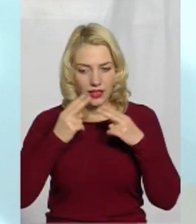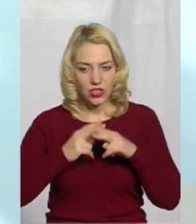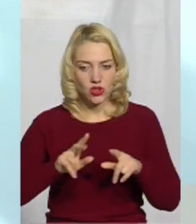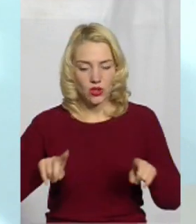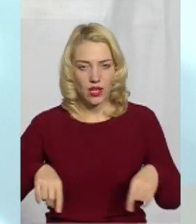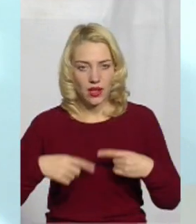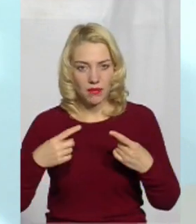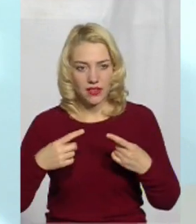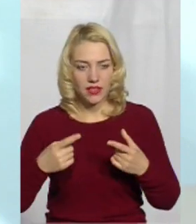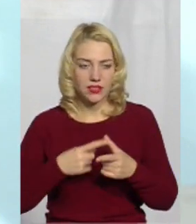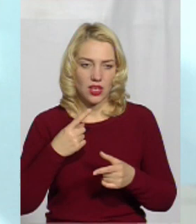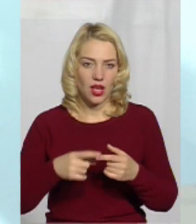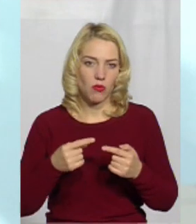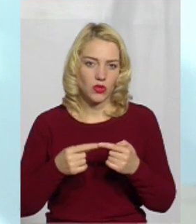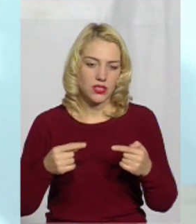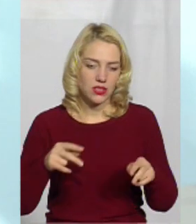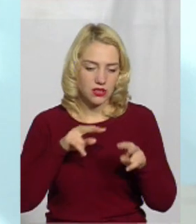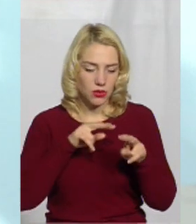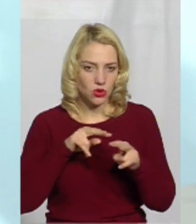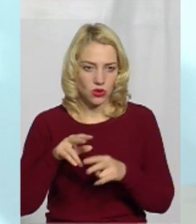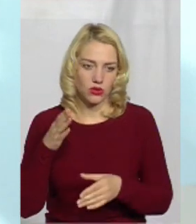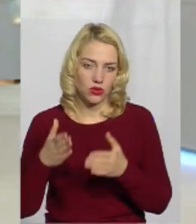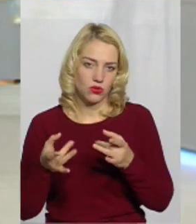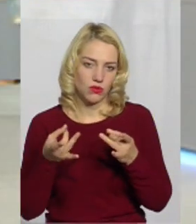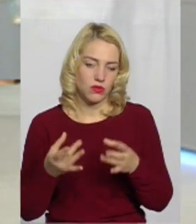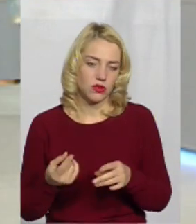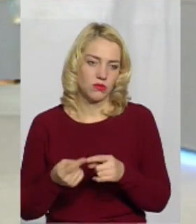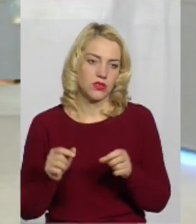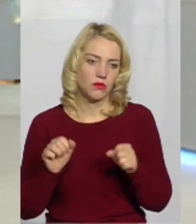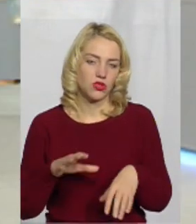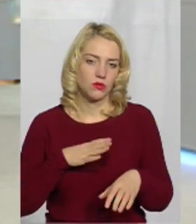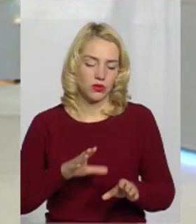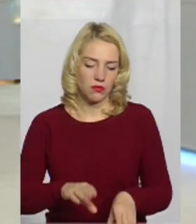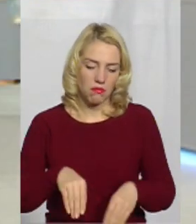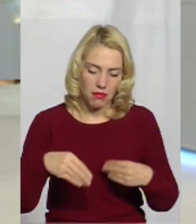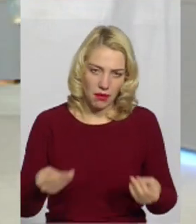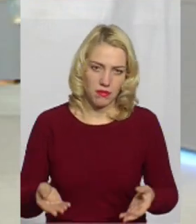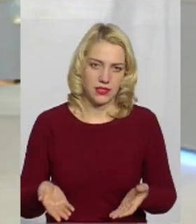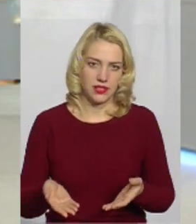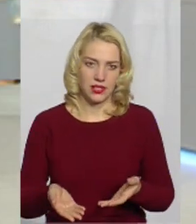реабілітації, або засоби догляду, якщо по-простому. Це, можливо, памперси,